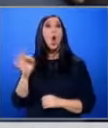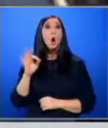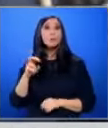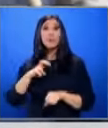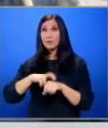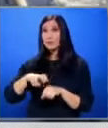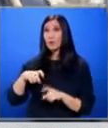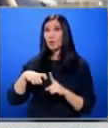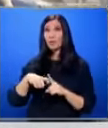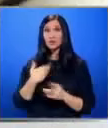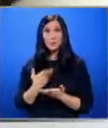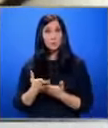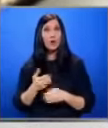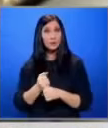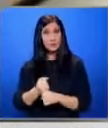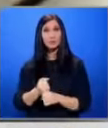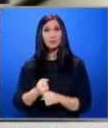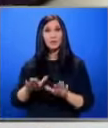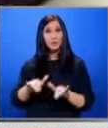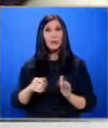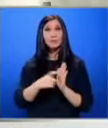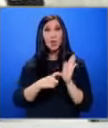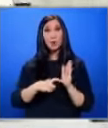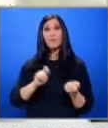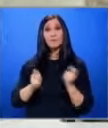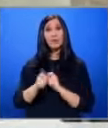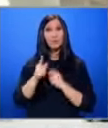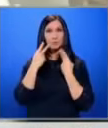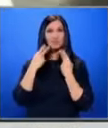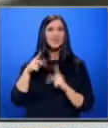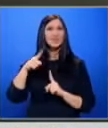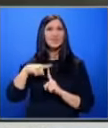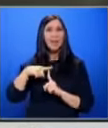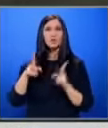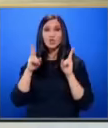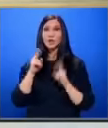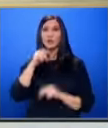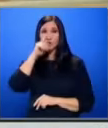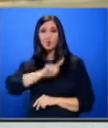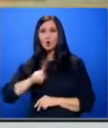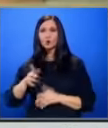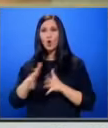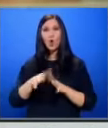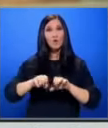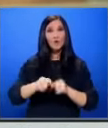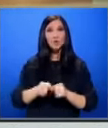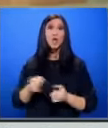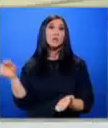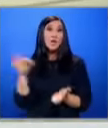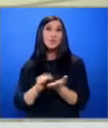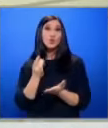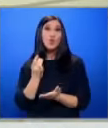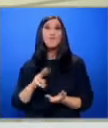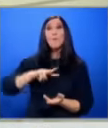Диана Ковачева предлага депутатите да приемат законодателни промени, които предвиждат ТЕОК решенията да въжат, докато хората с увреждания се явят на ново